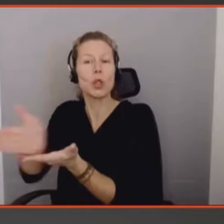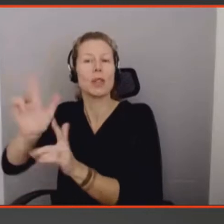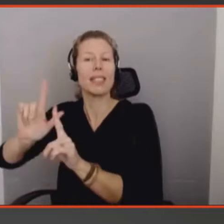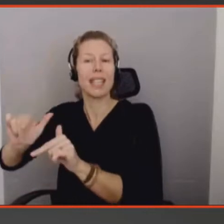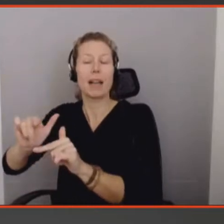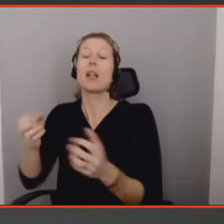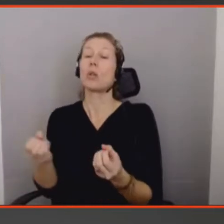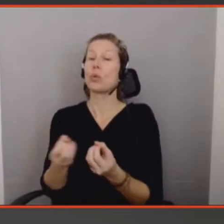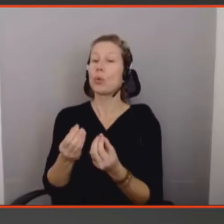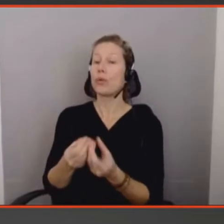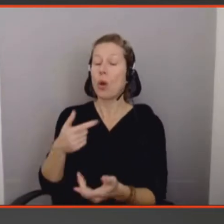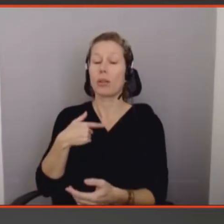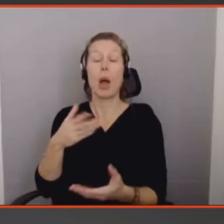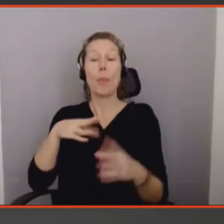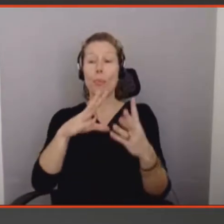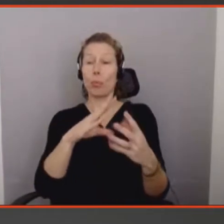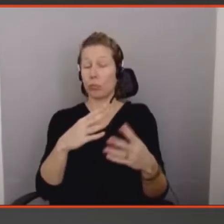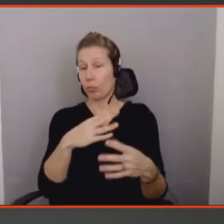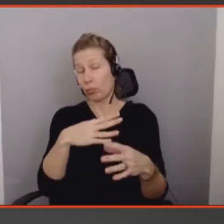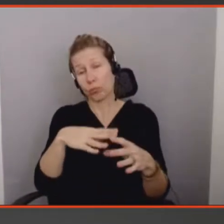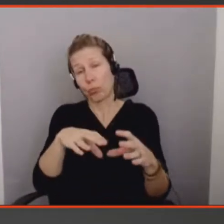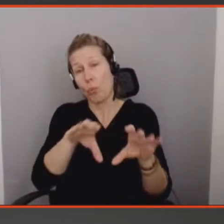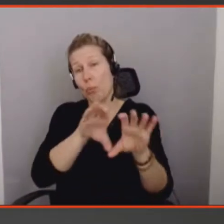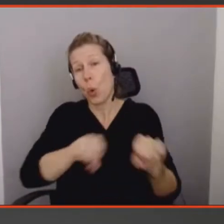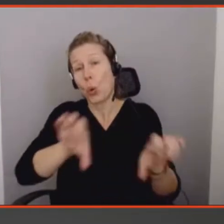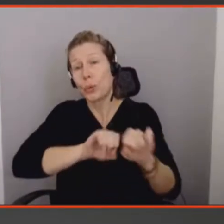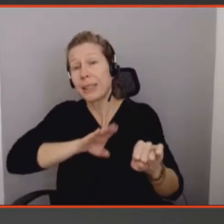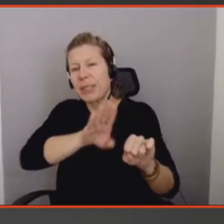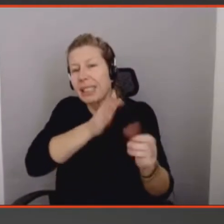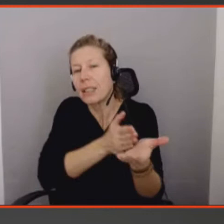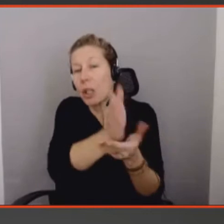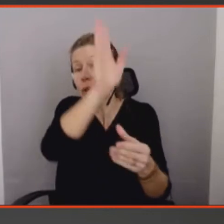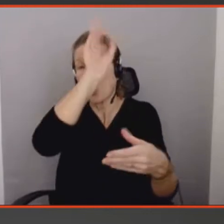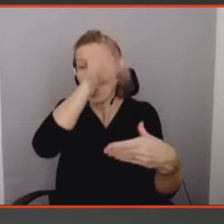classés en trois grandes catégories. La première, c'est qu'un produit peut avoir du sens